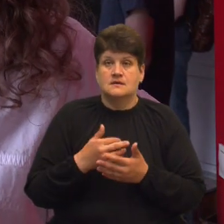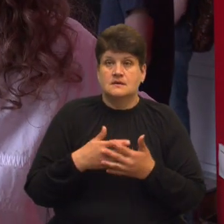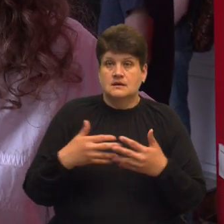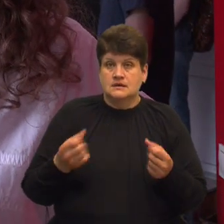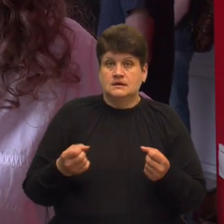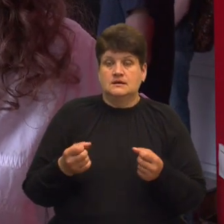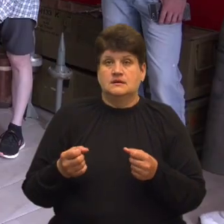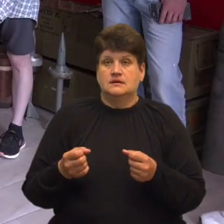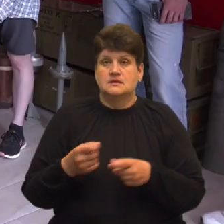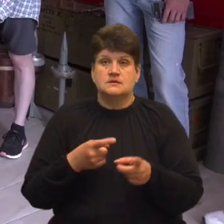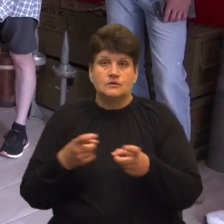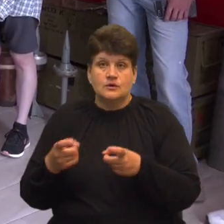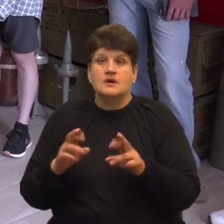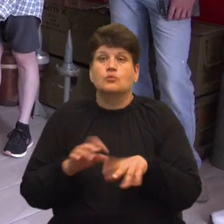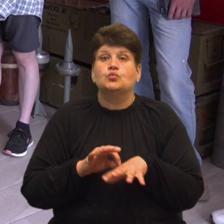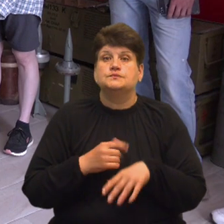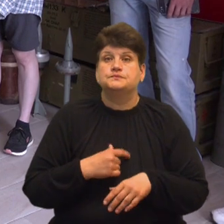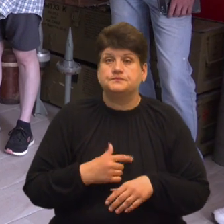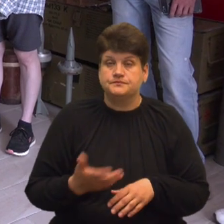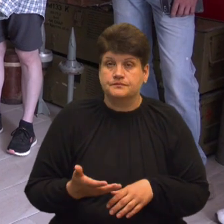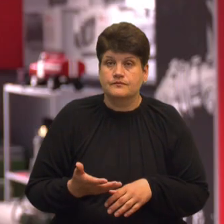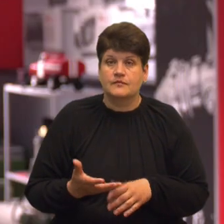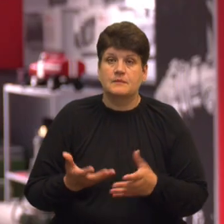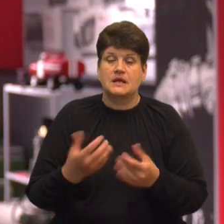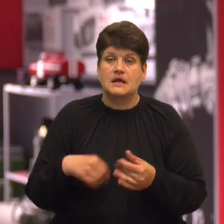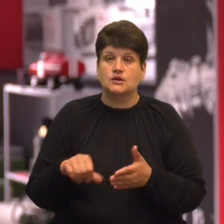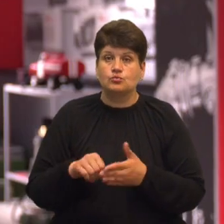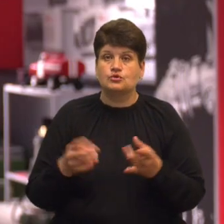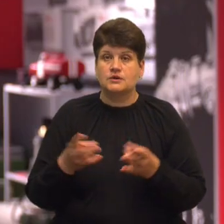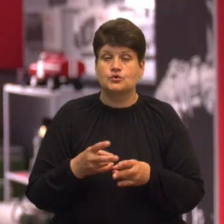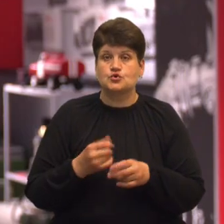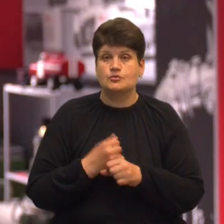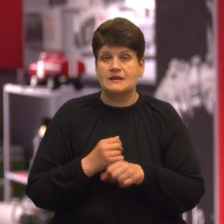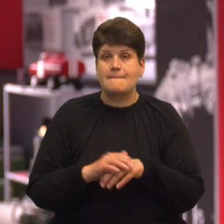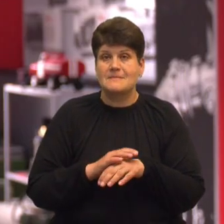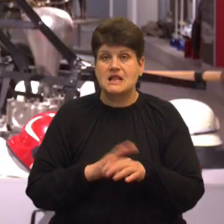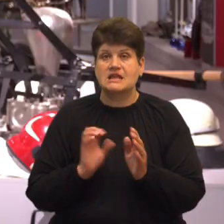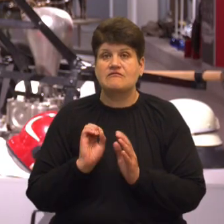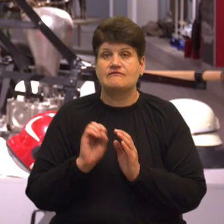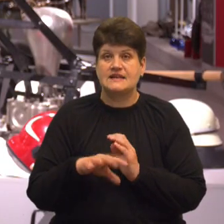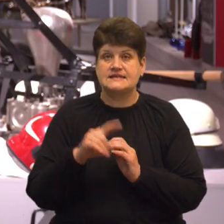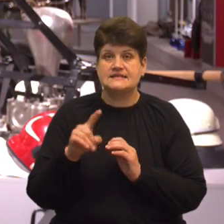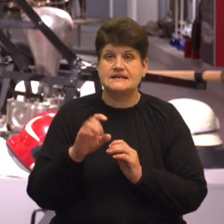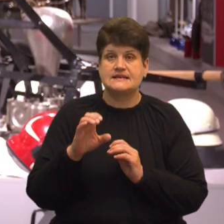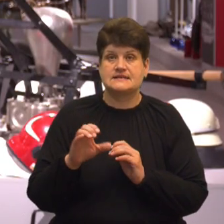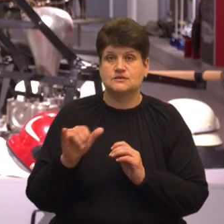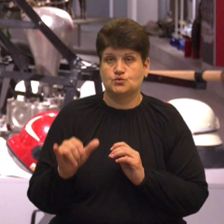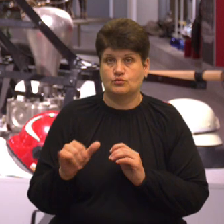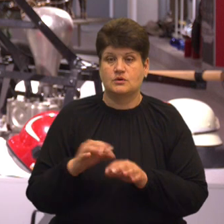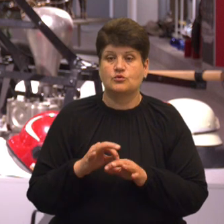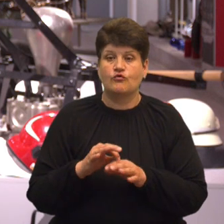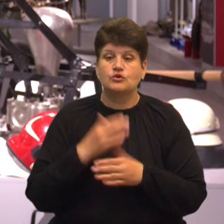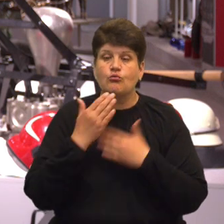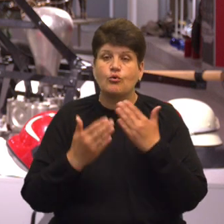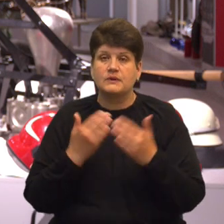як з ними поводитися. Щоб взяти участь у тренінгу, потрібно зробити благодійний внесок на ЗСУ. Ми проводимо опитування тернополян,